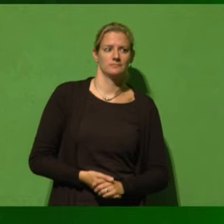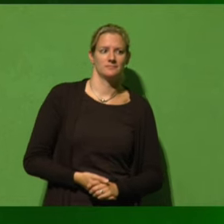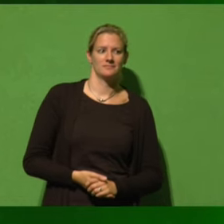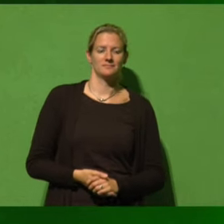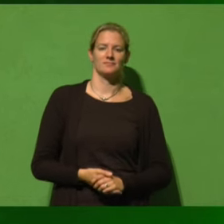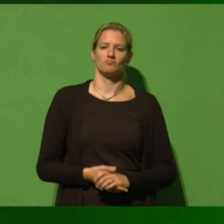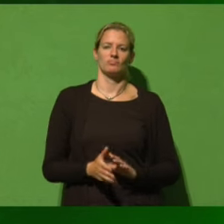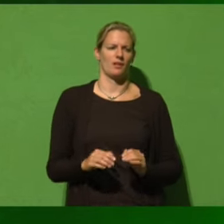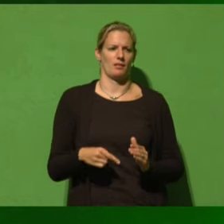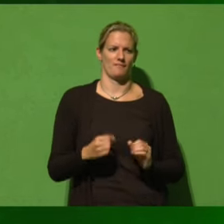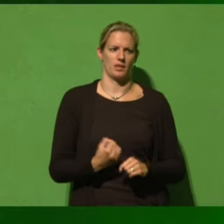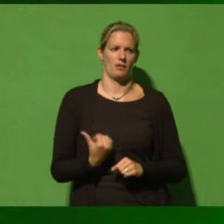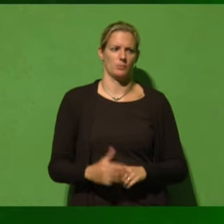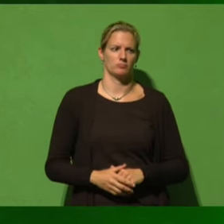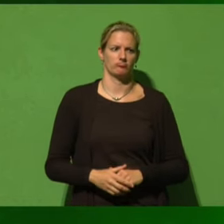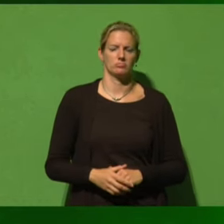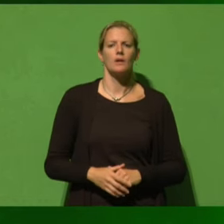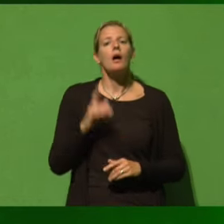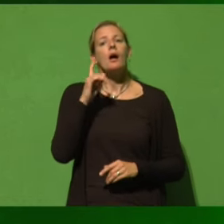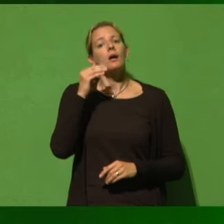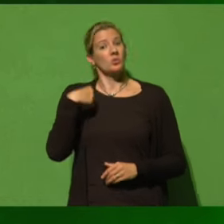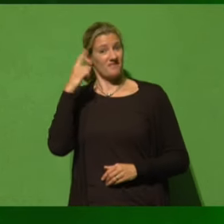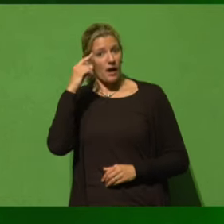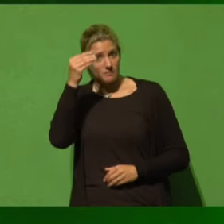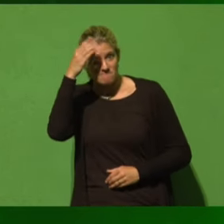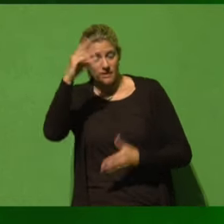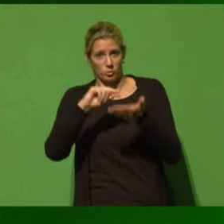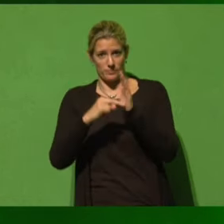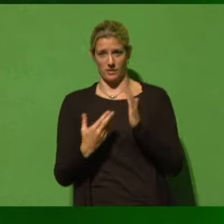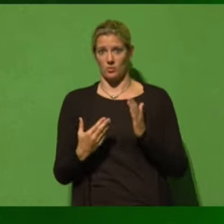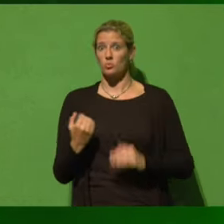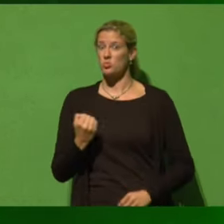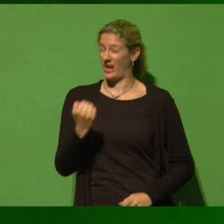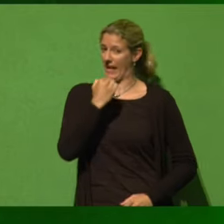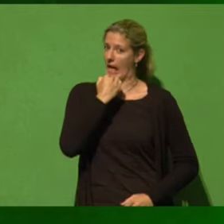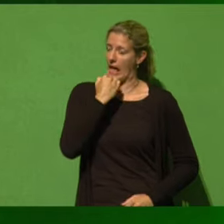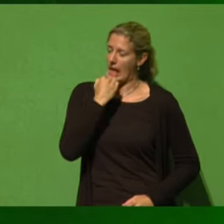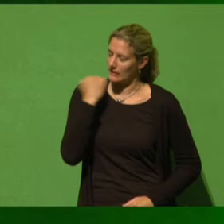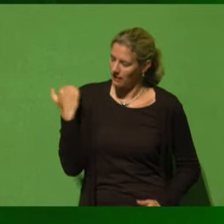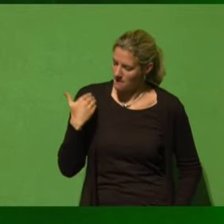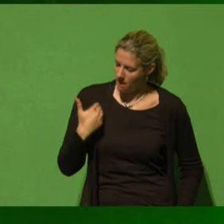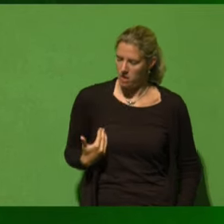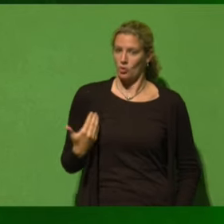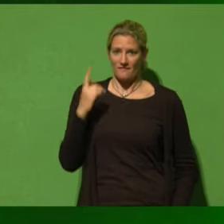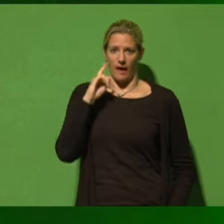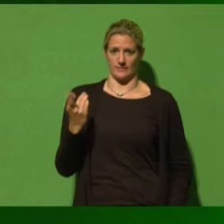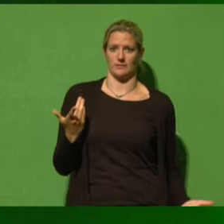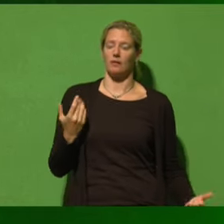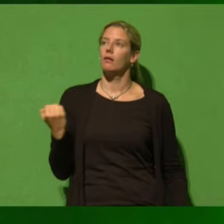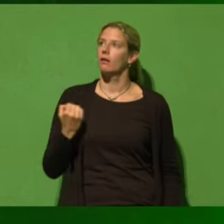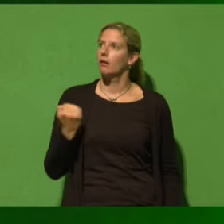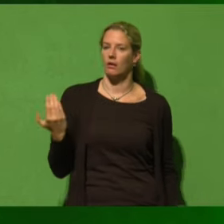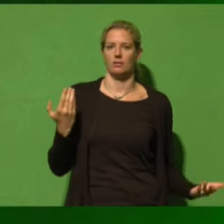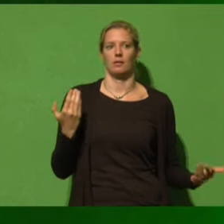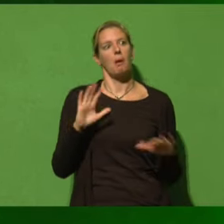Und ich weiß, dass Bildungspolitik ein ganz extrem anstrengender und komplizierter Politikbereich sein kann. Man hat es manchmal